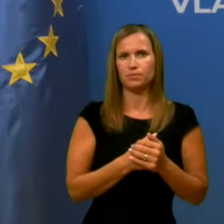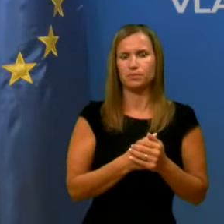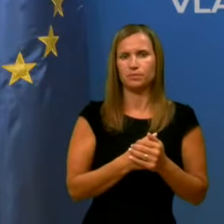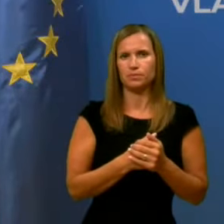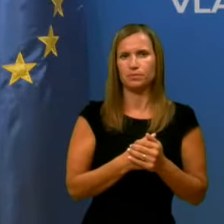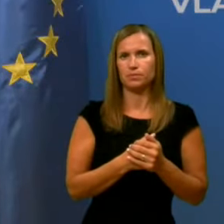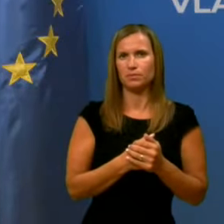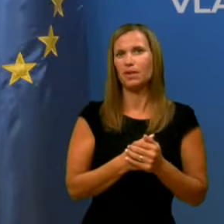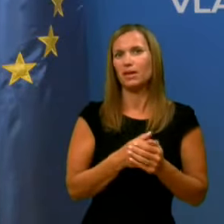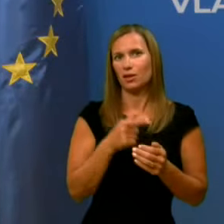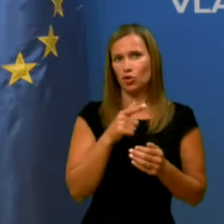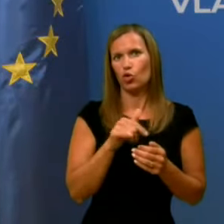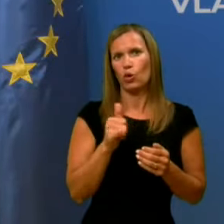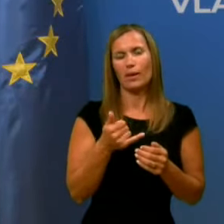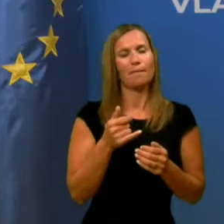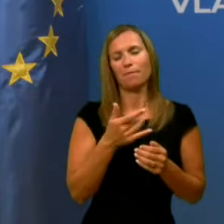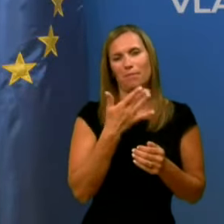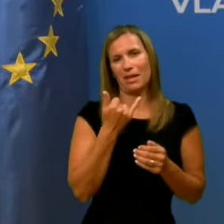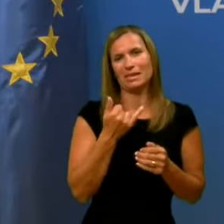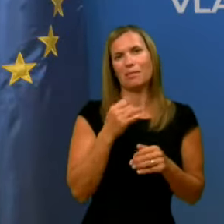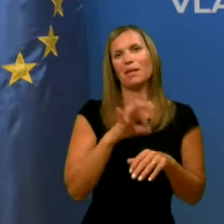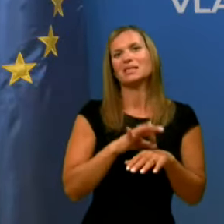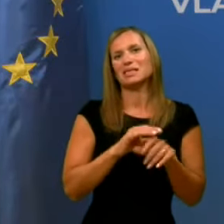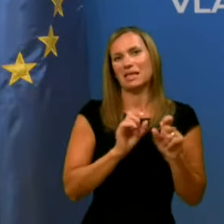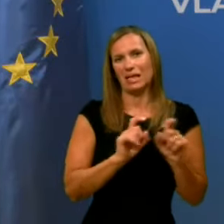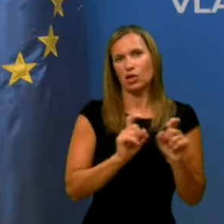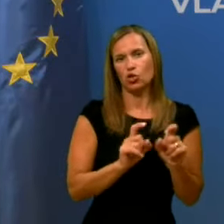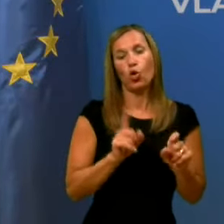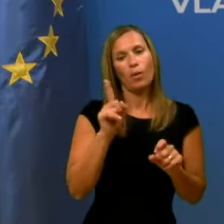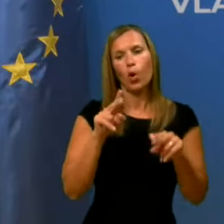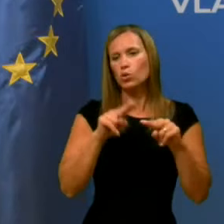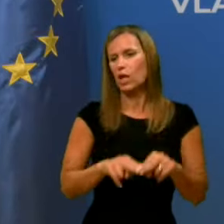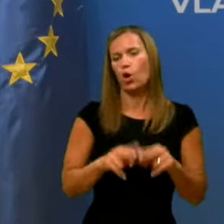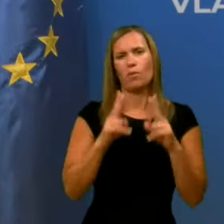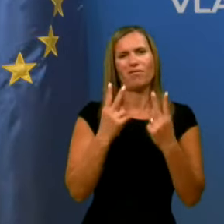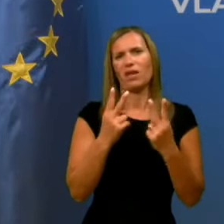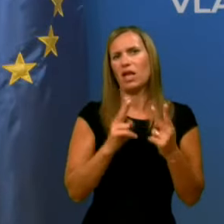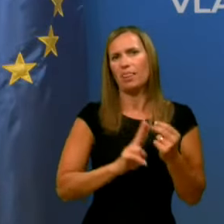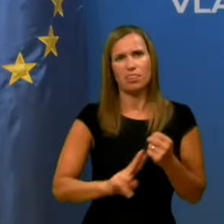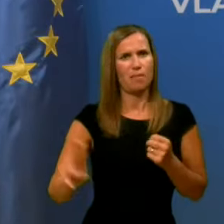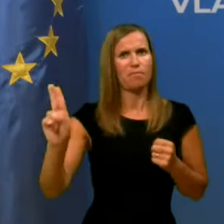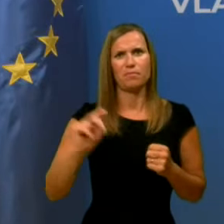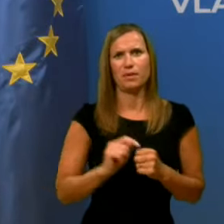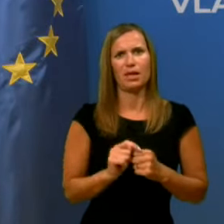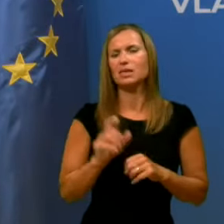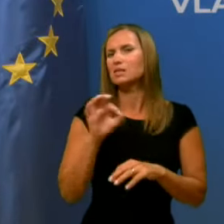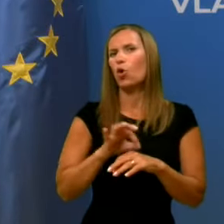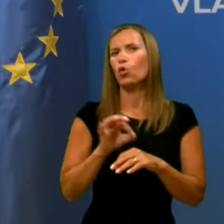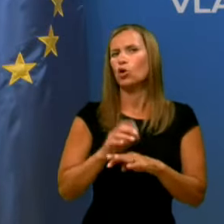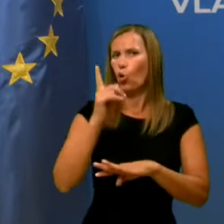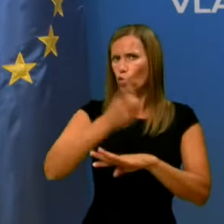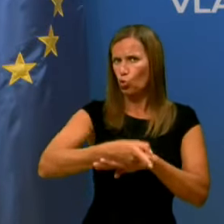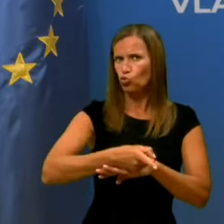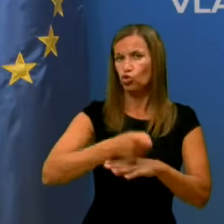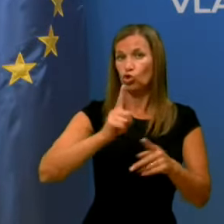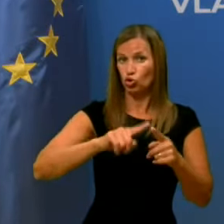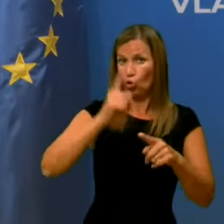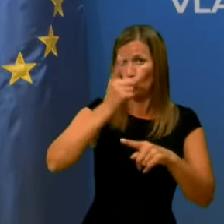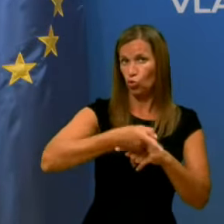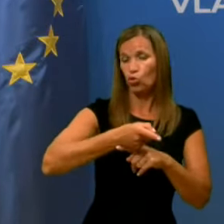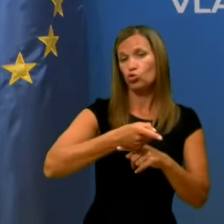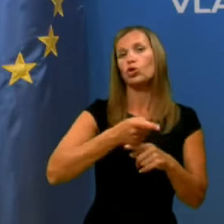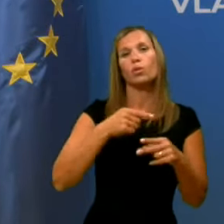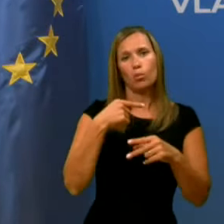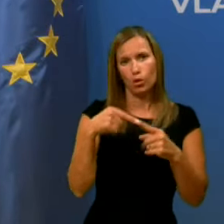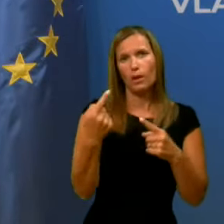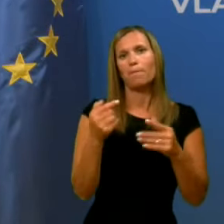ja. In te so sprem brez medicinske indikacije, vsi ostali, velja naprej, je zdravnik odloči in kadar odloči, ta človek